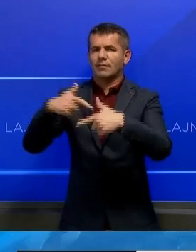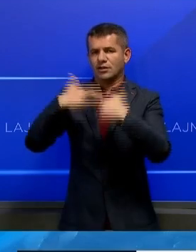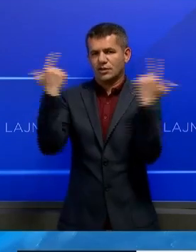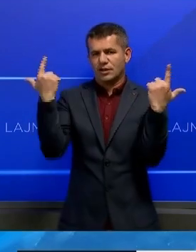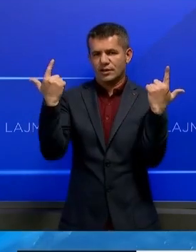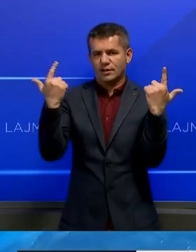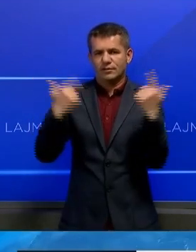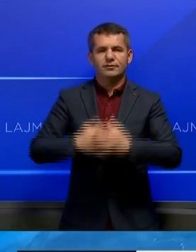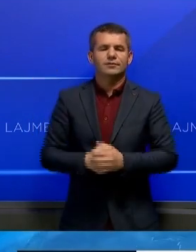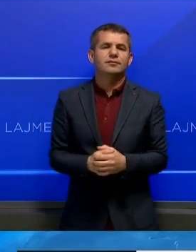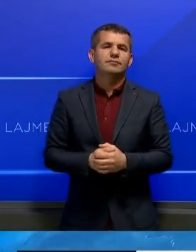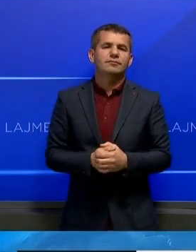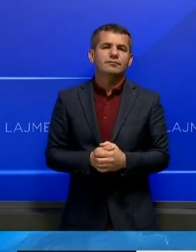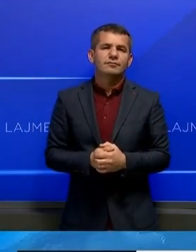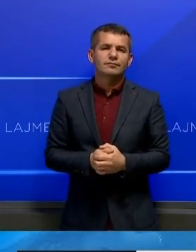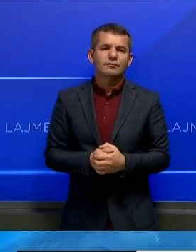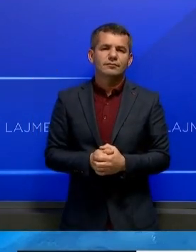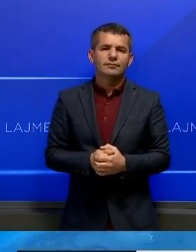ana e Kosovës.